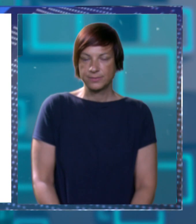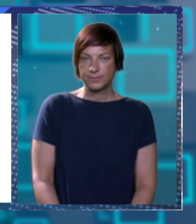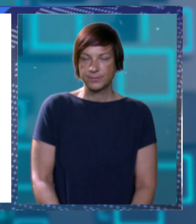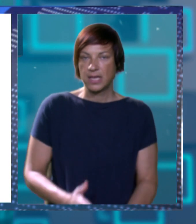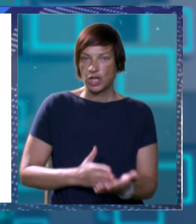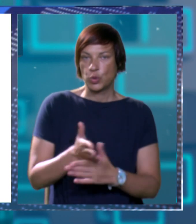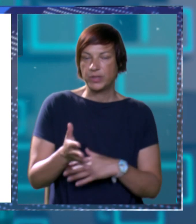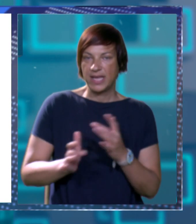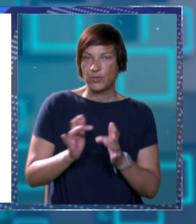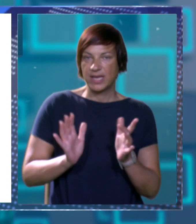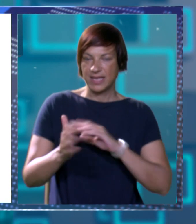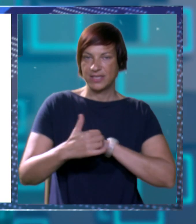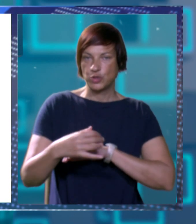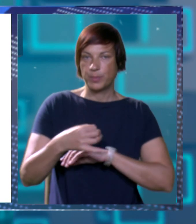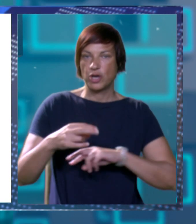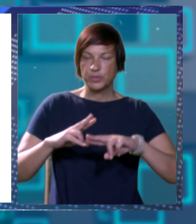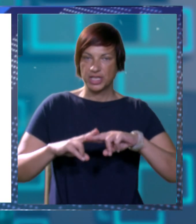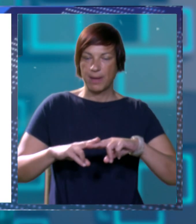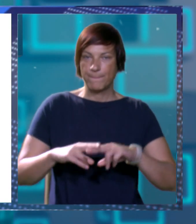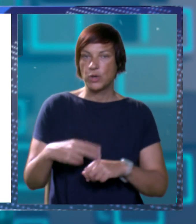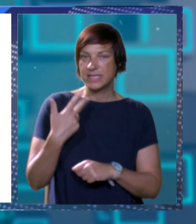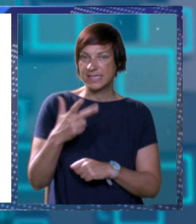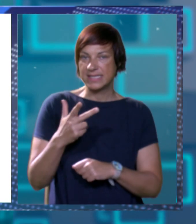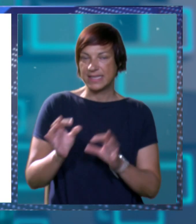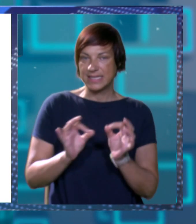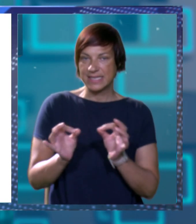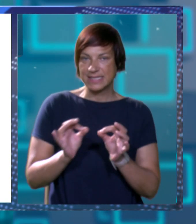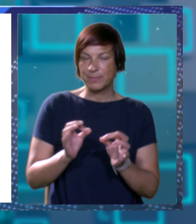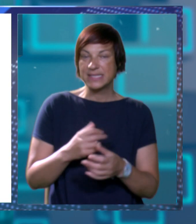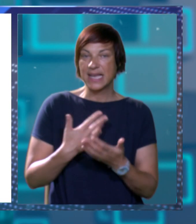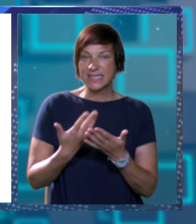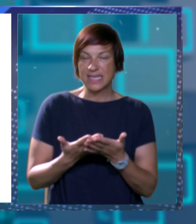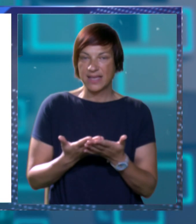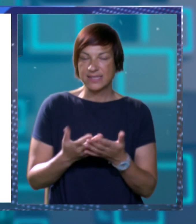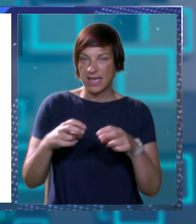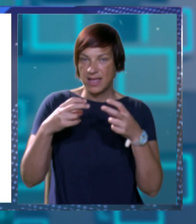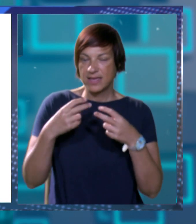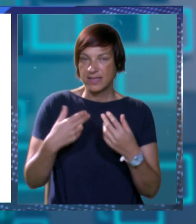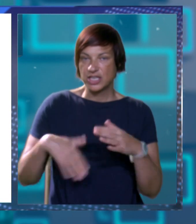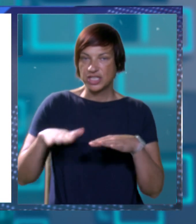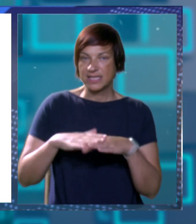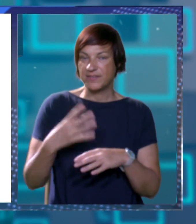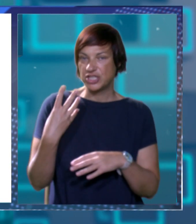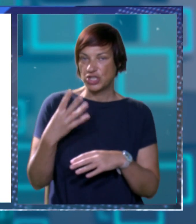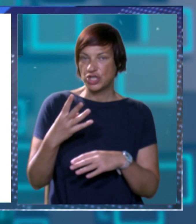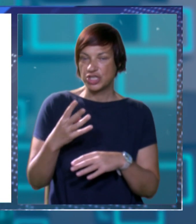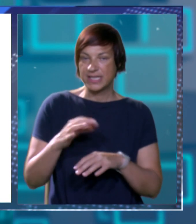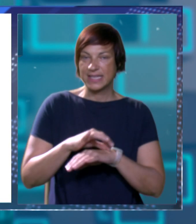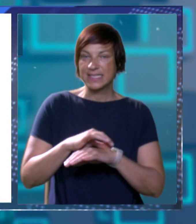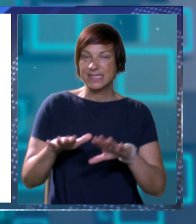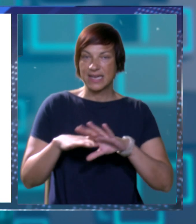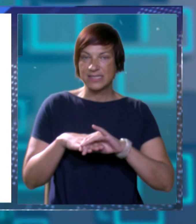U tijeku je natječaj Dubrovačke opće bolnice za čak 30 specializacija, a traži se nešto više od 40